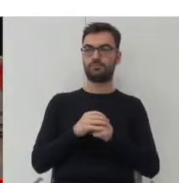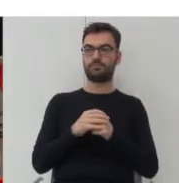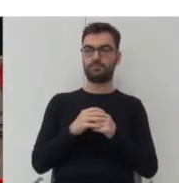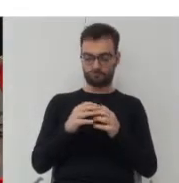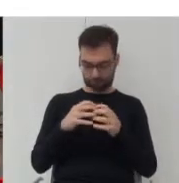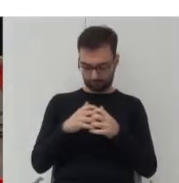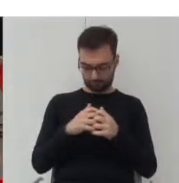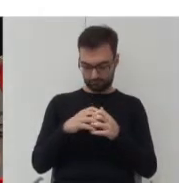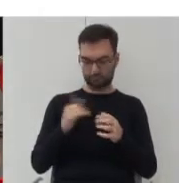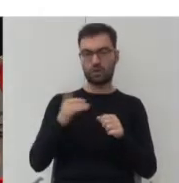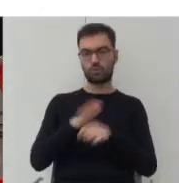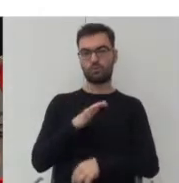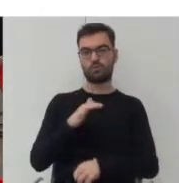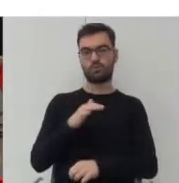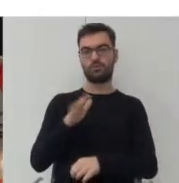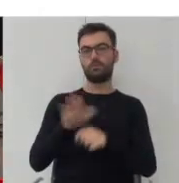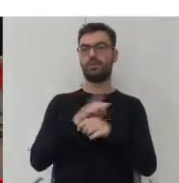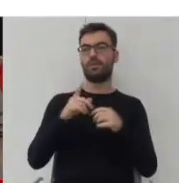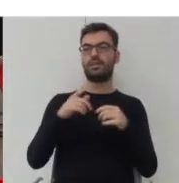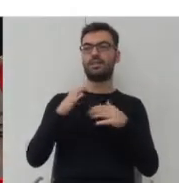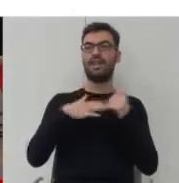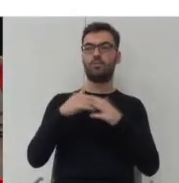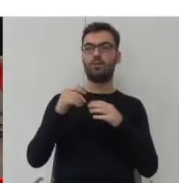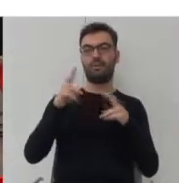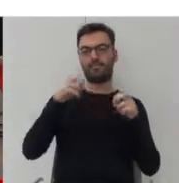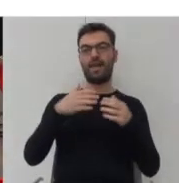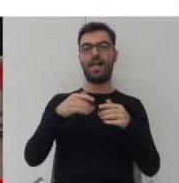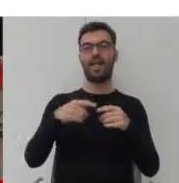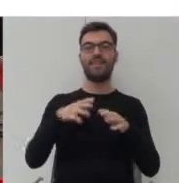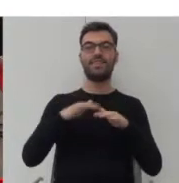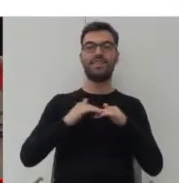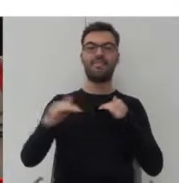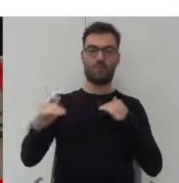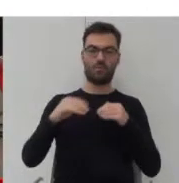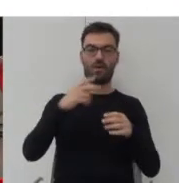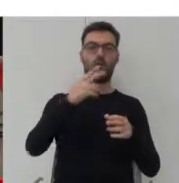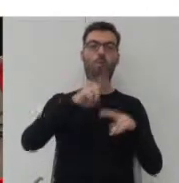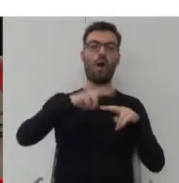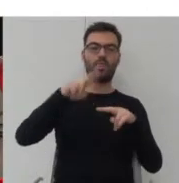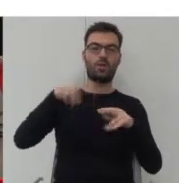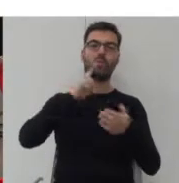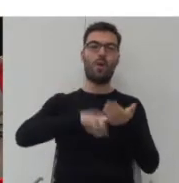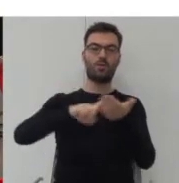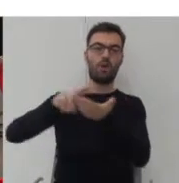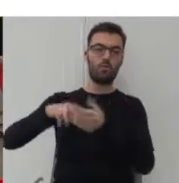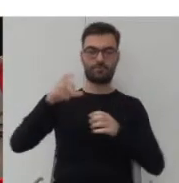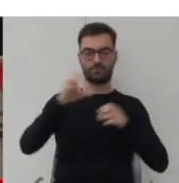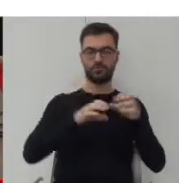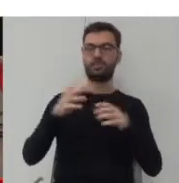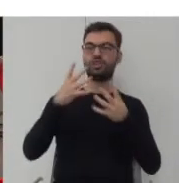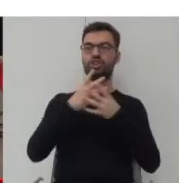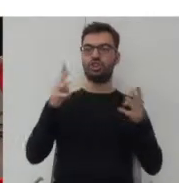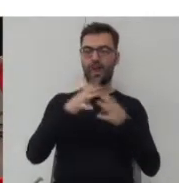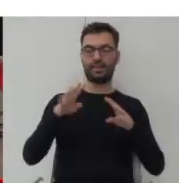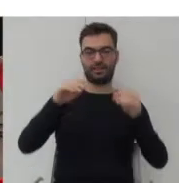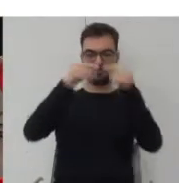kwartału wypełnić, jest zabudowa dywanowa, o której już była dzisiaj mowa, czyli zabudowa na siatce, adoptowalna,